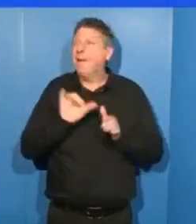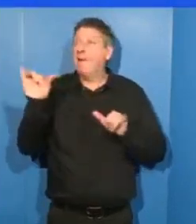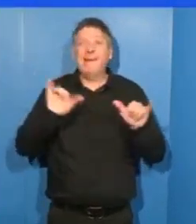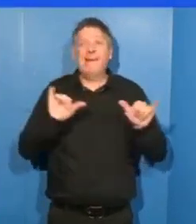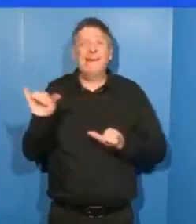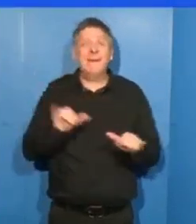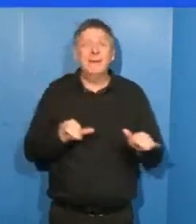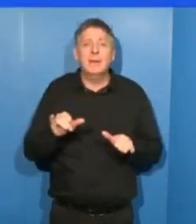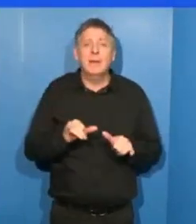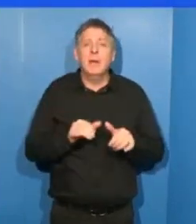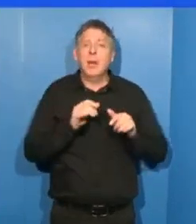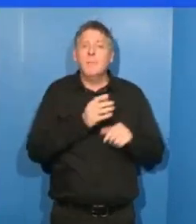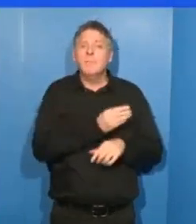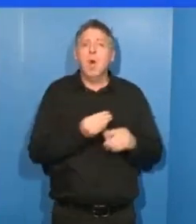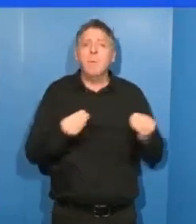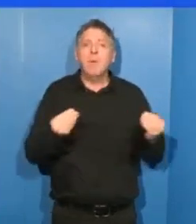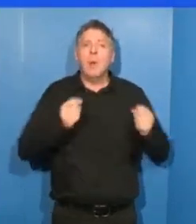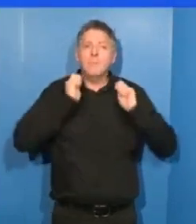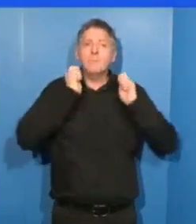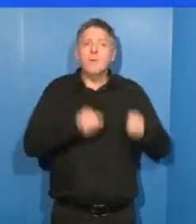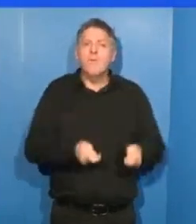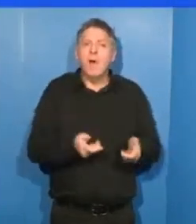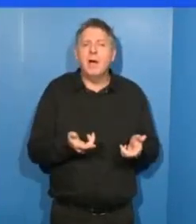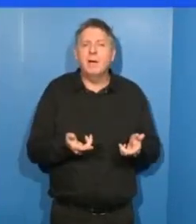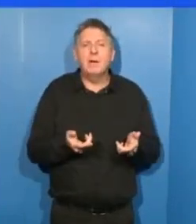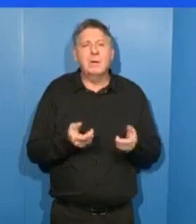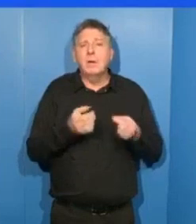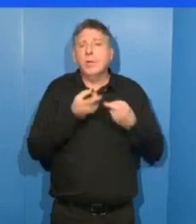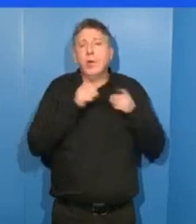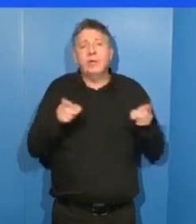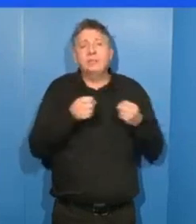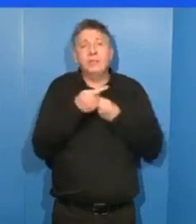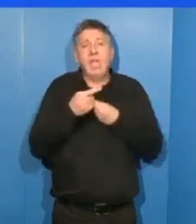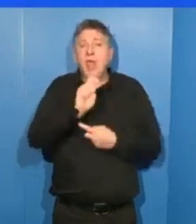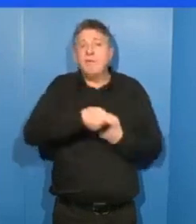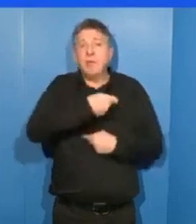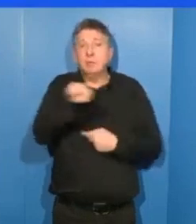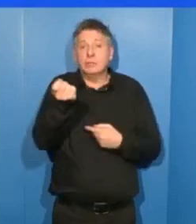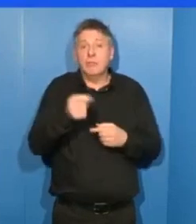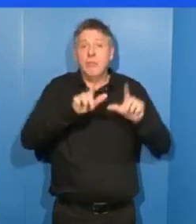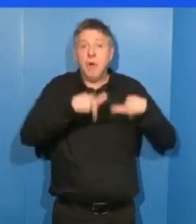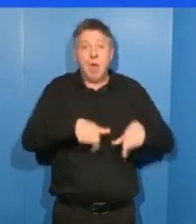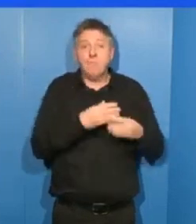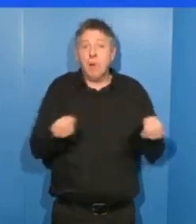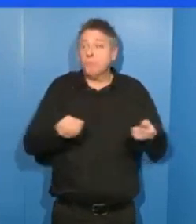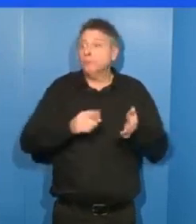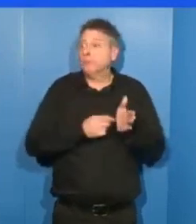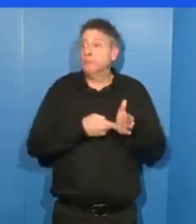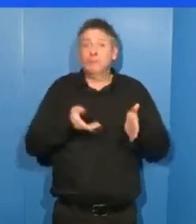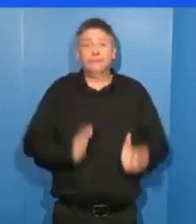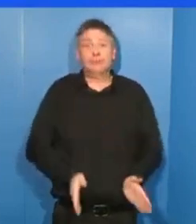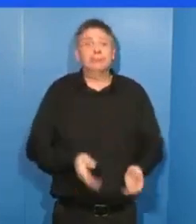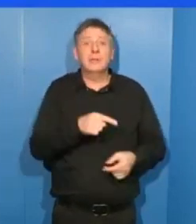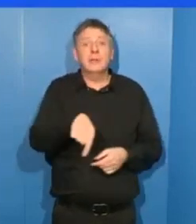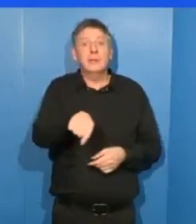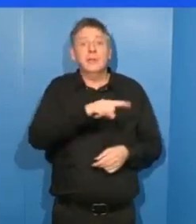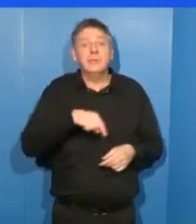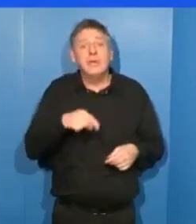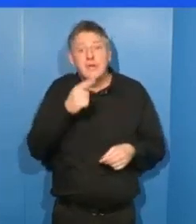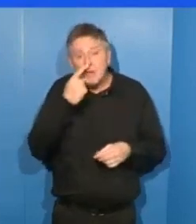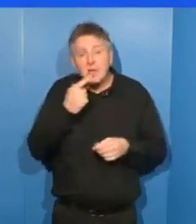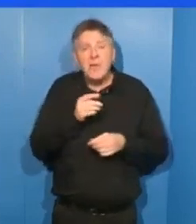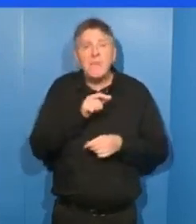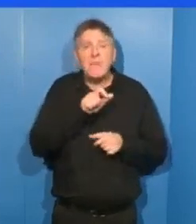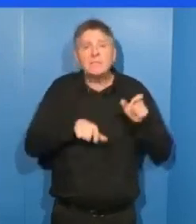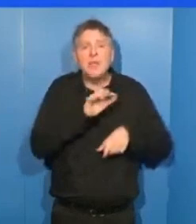Le pouvoir au peuple, mes amis, dans une démocratie, ça devrait sonner comme une évidence. Pourtant, tous les Français ressentent bien que